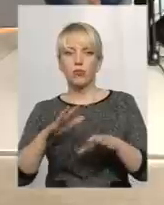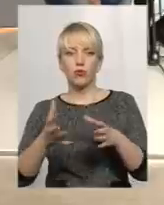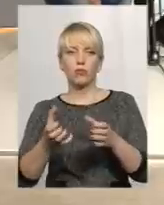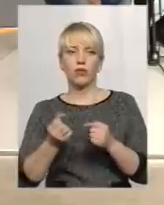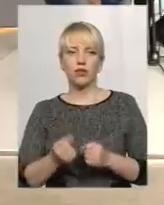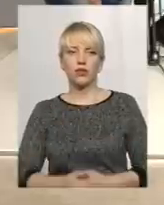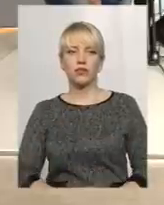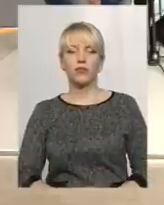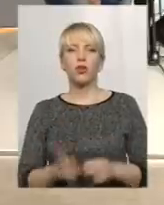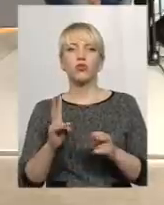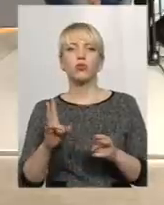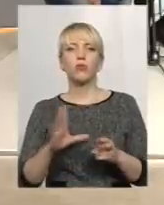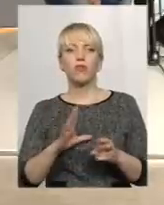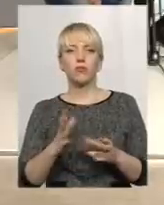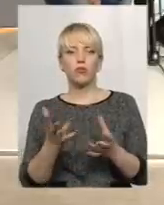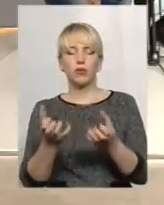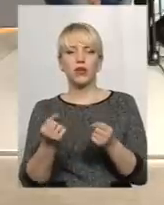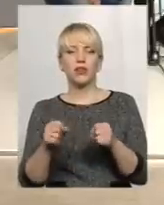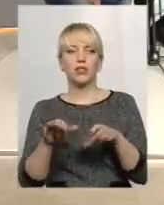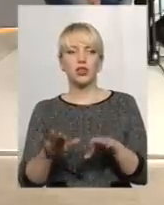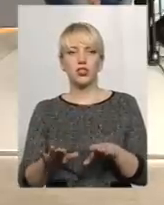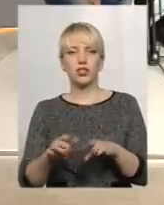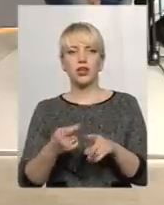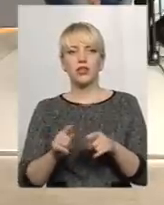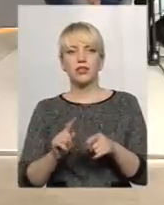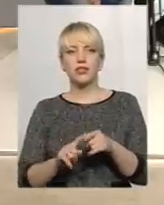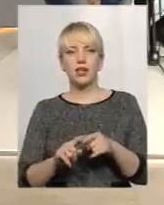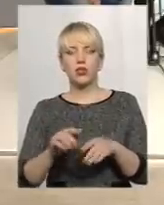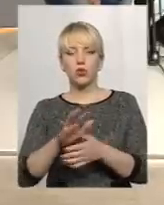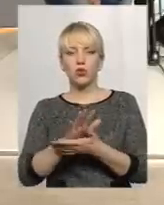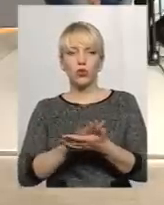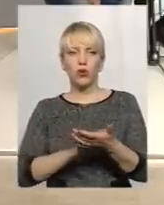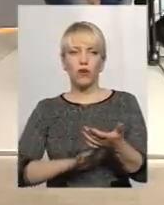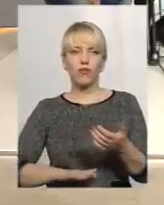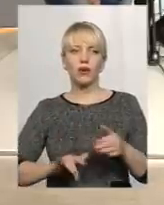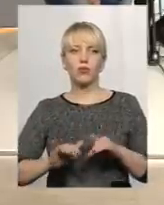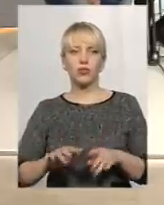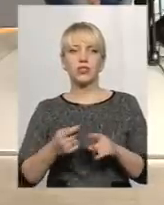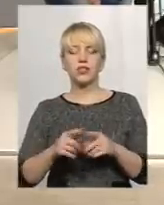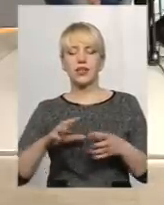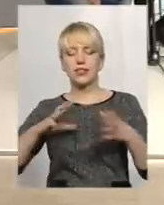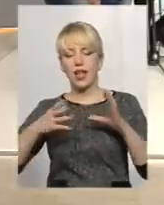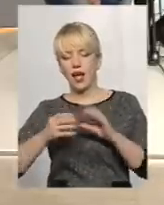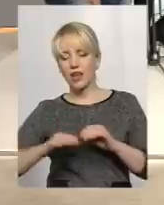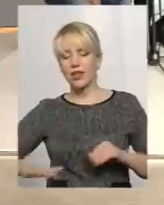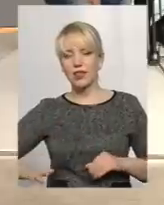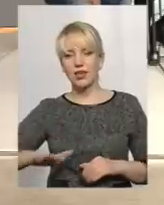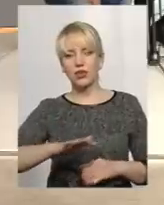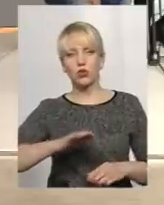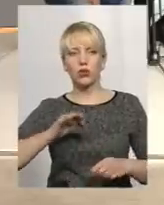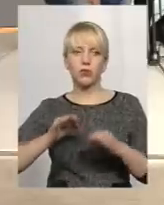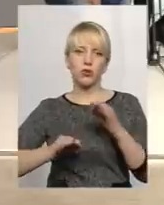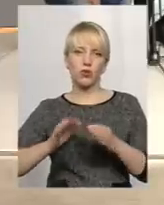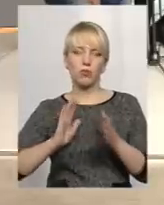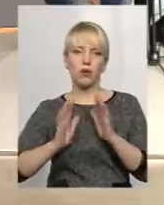Хто має приймати рішення? Це довгий процес створення. То є злогальна територія природного парку. На